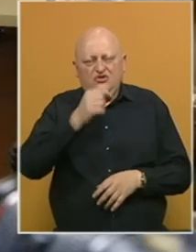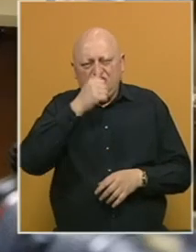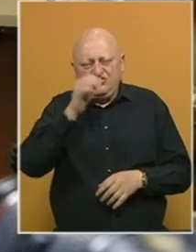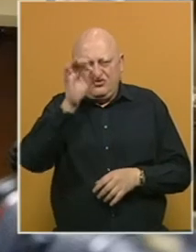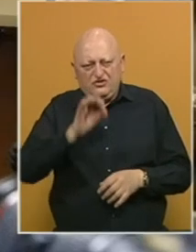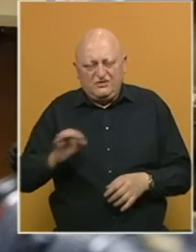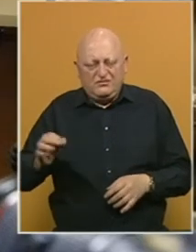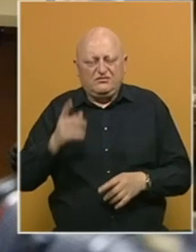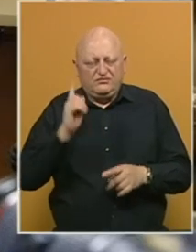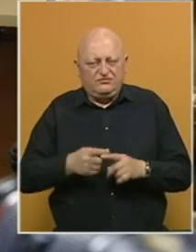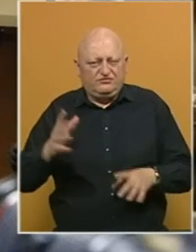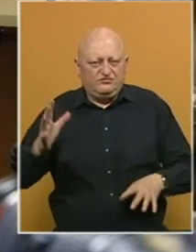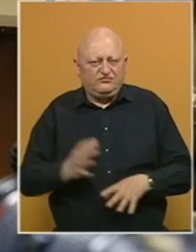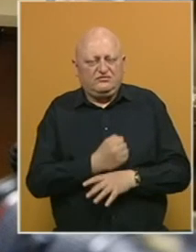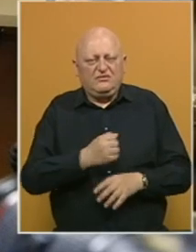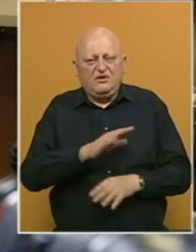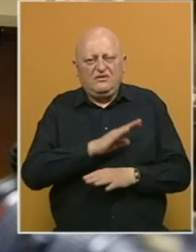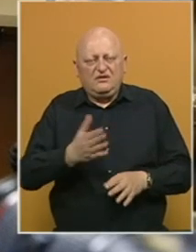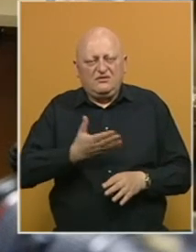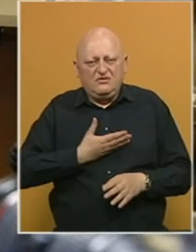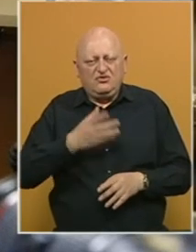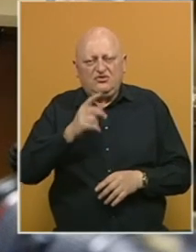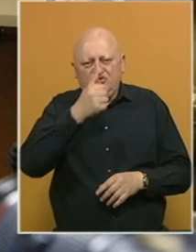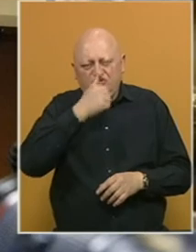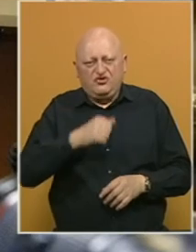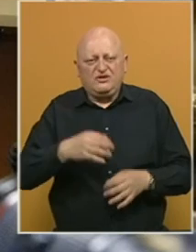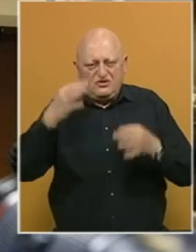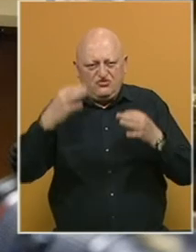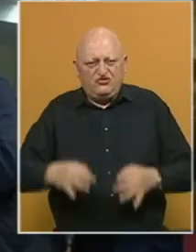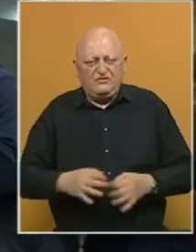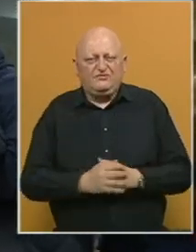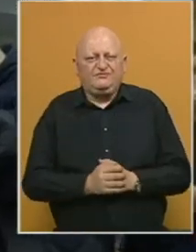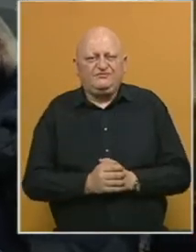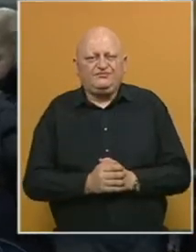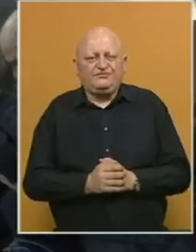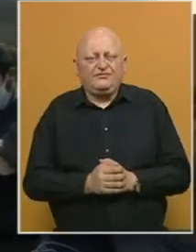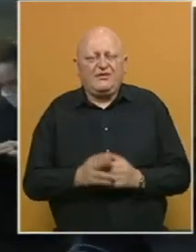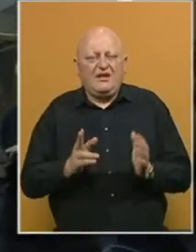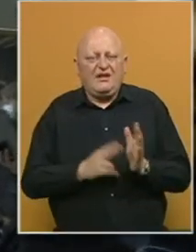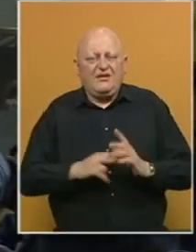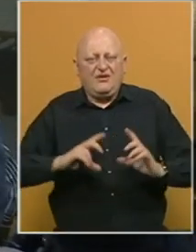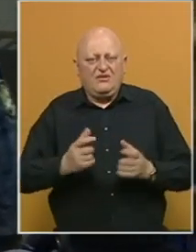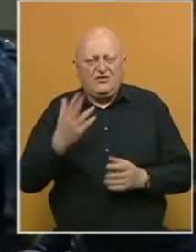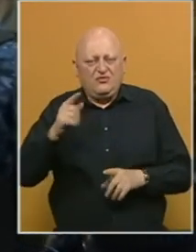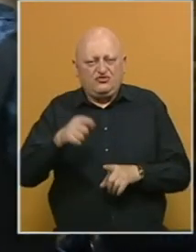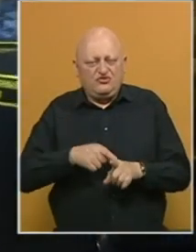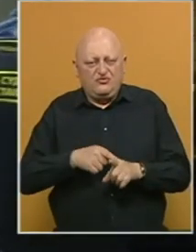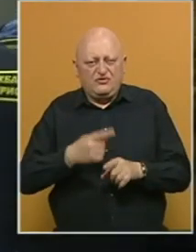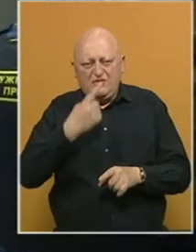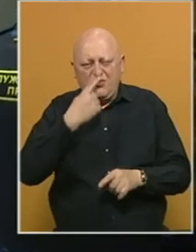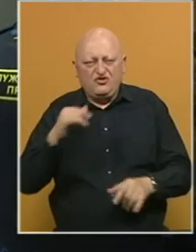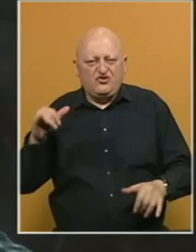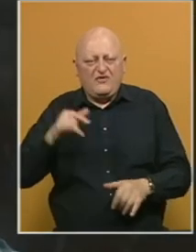planirali i istina će preovladati. Svako će dobiti ono što zaslušuje. Navaljni je uhapšen prošlog mjeseca na